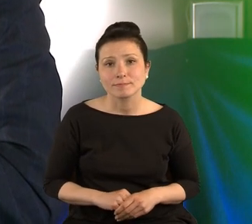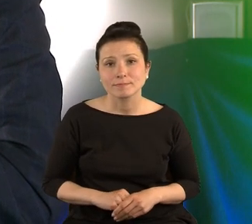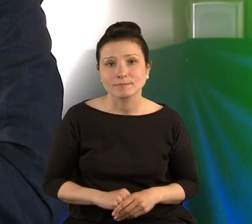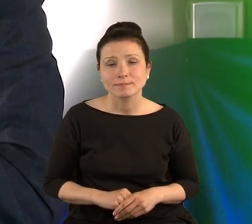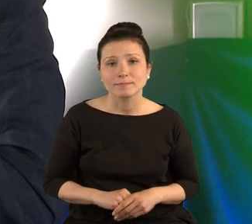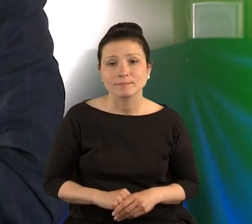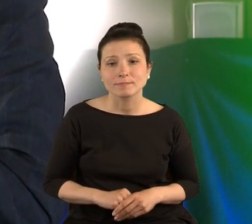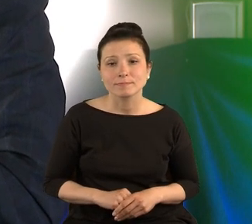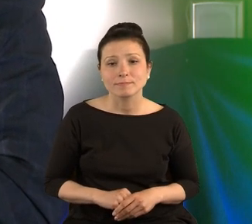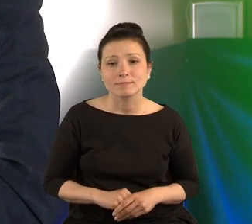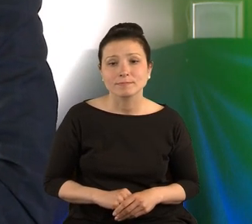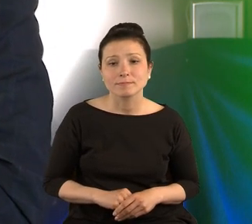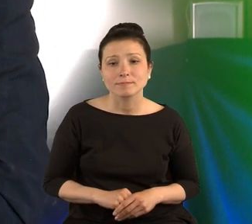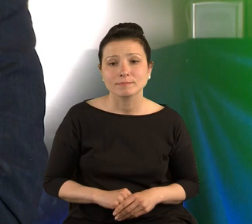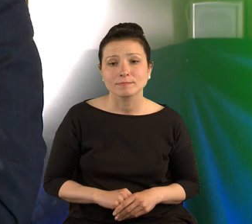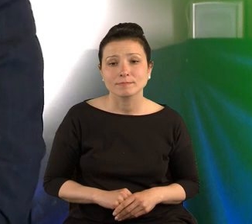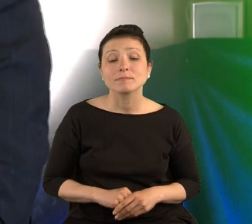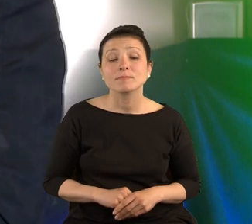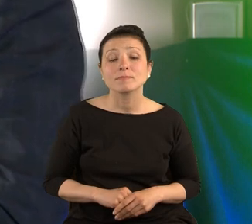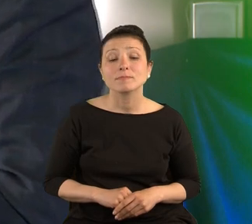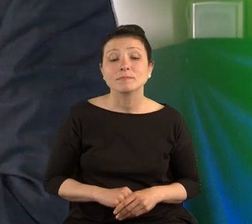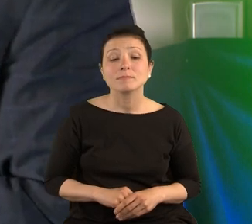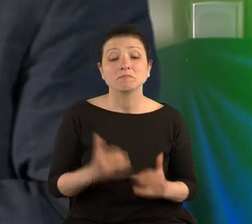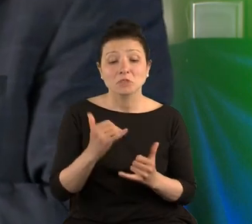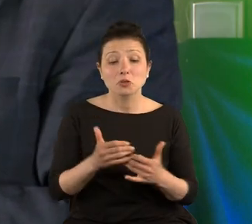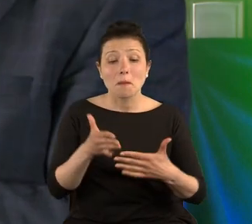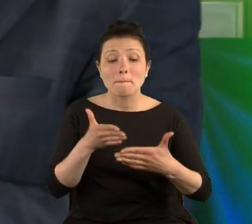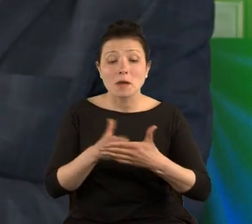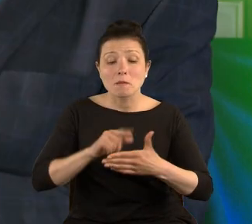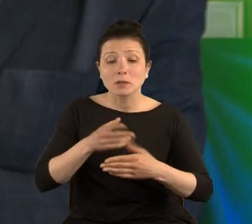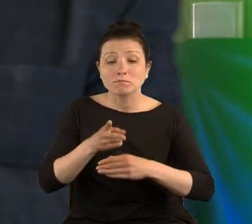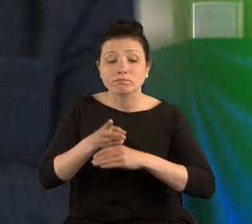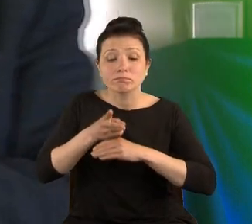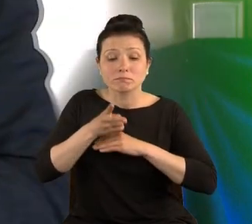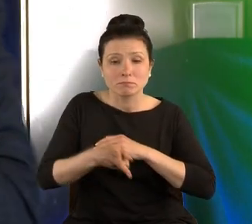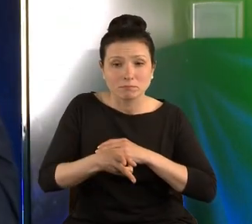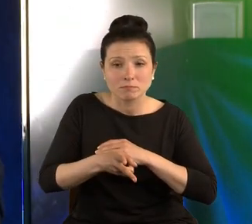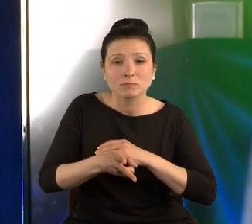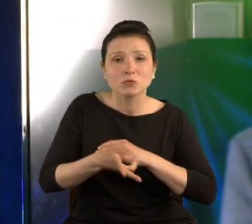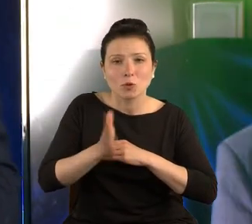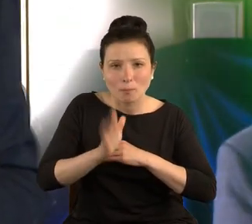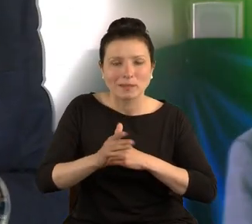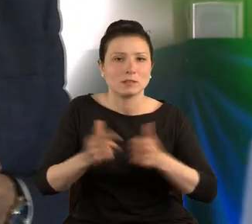Jeżeli przekroczymy pewną barierę, osiągniemy stan wieży Babel.